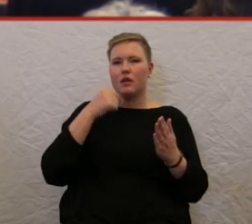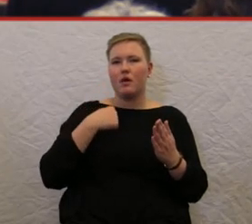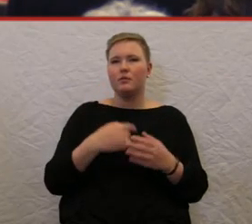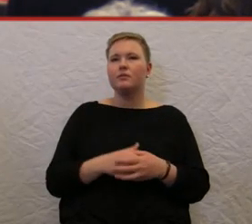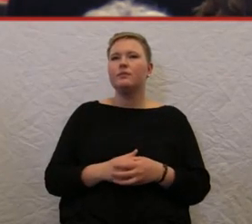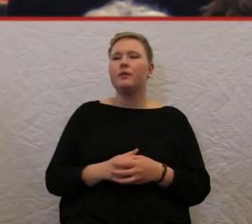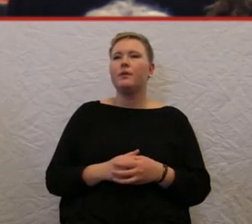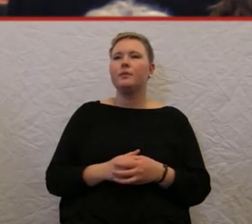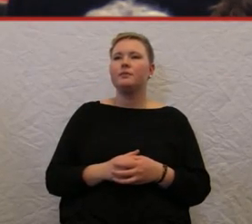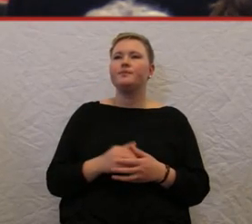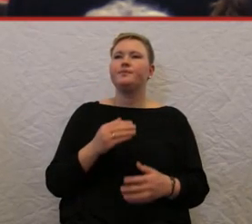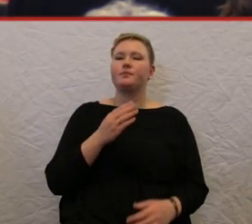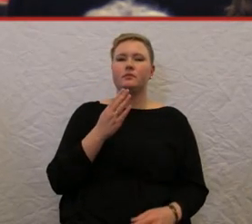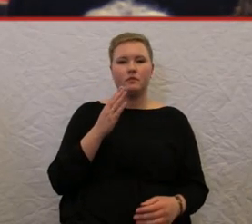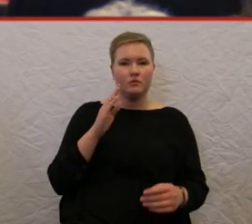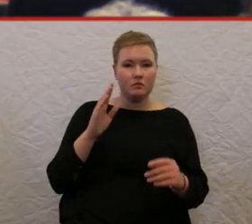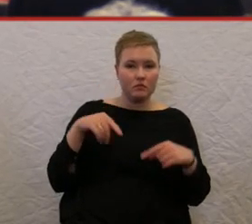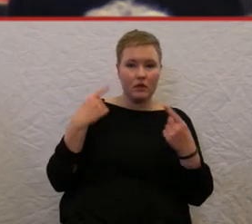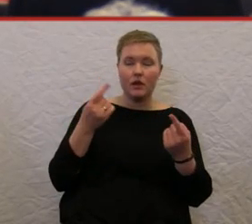dann wieder in die nächste.